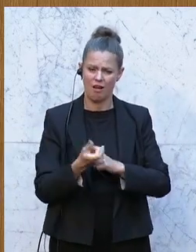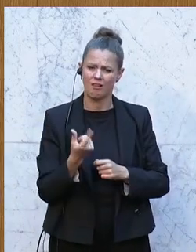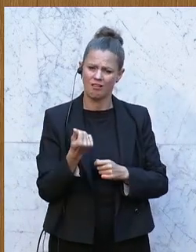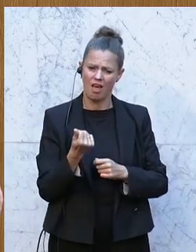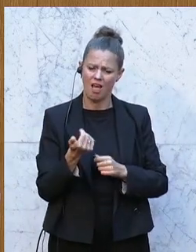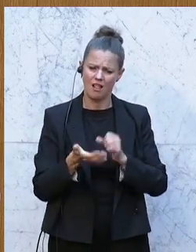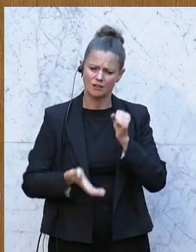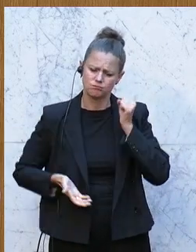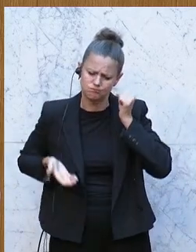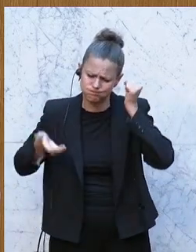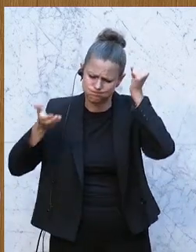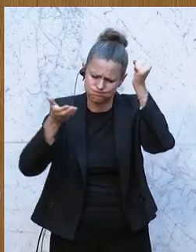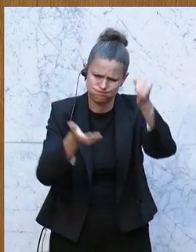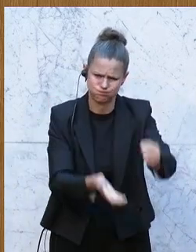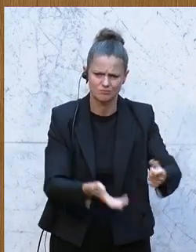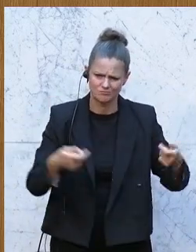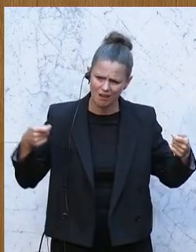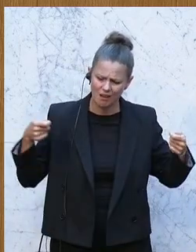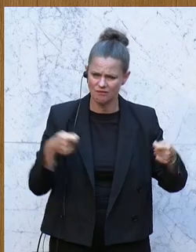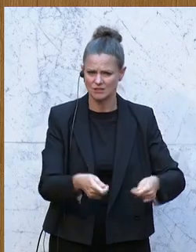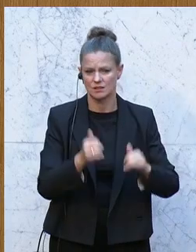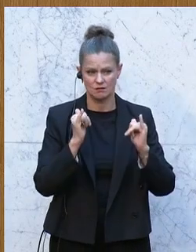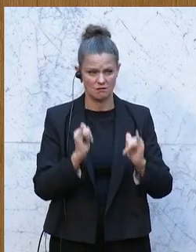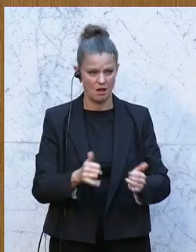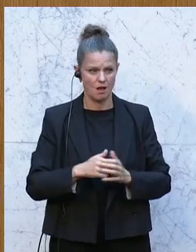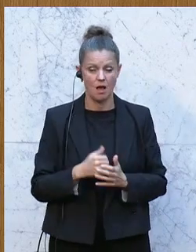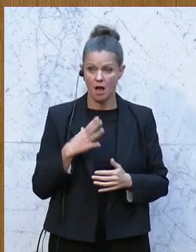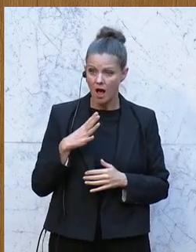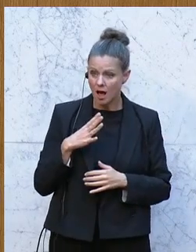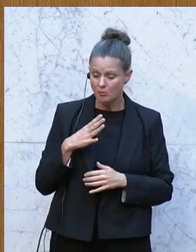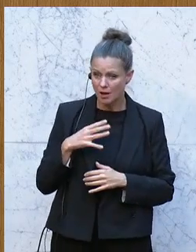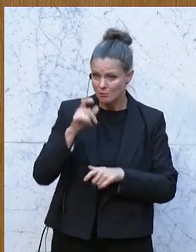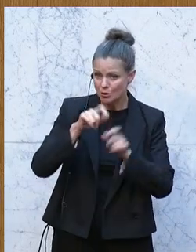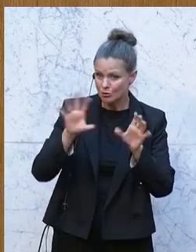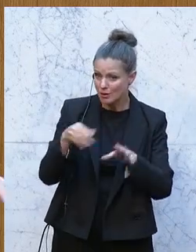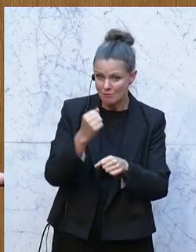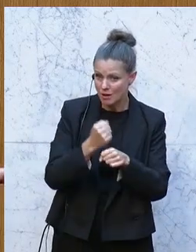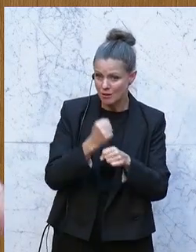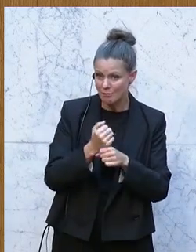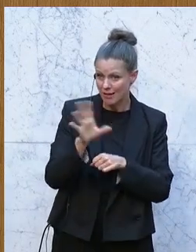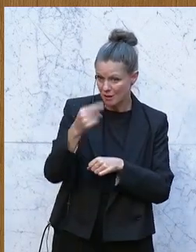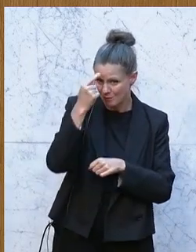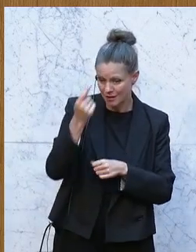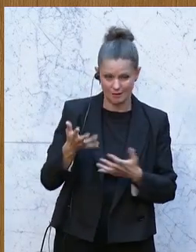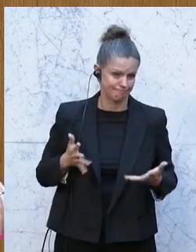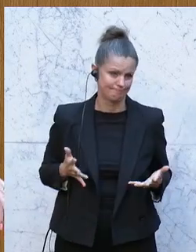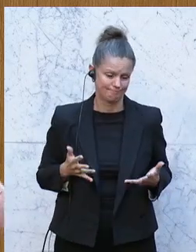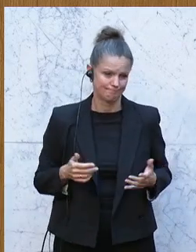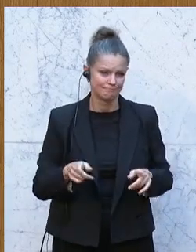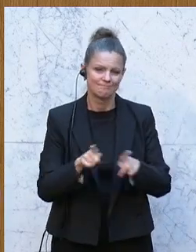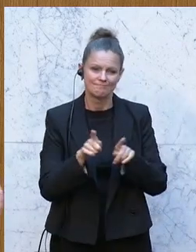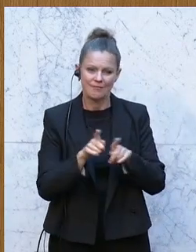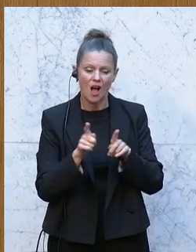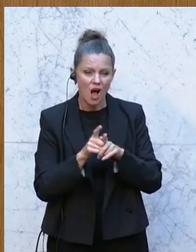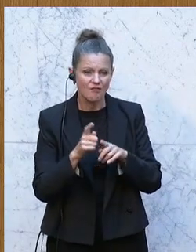viel Geld drinnen. Aber es wird nicht an die Mitarbeiterinnen und Mitarbeiter gedacht, die in der Pandemie auch mit